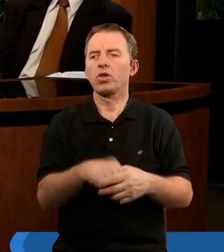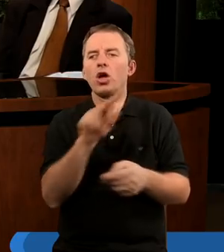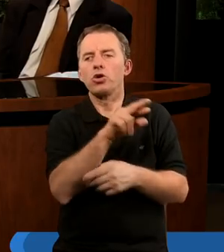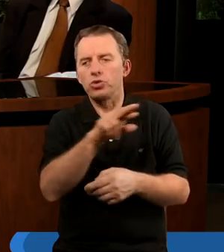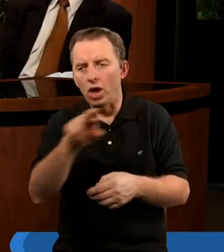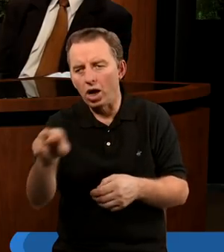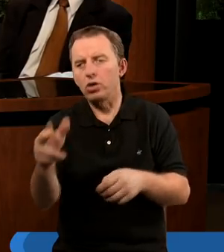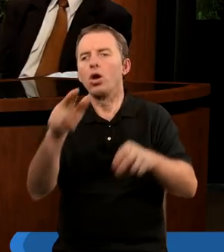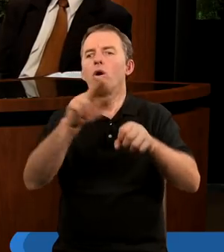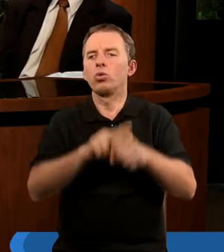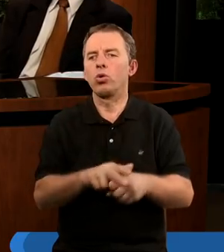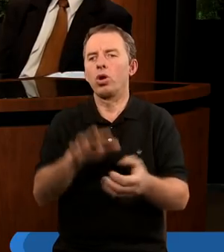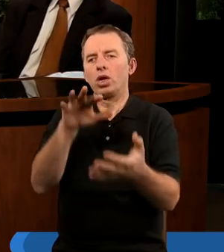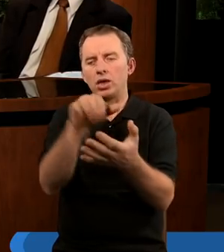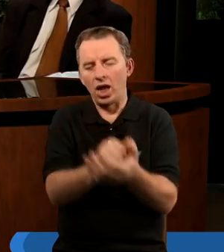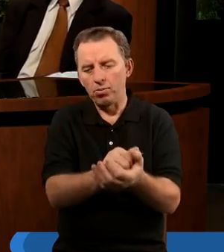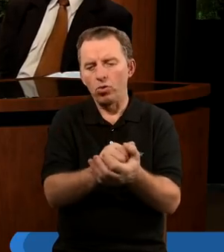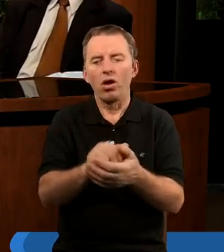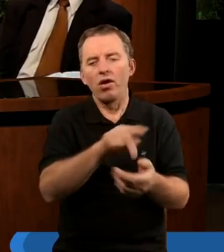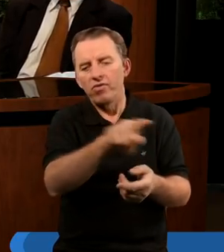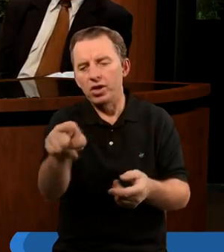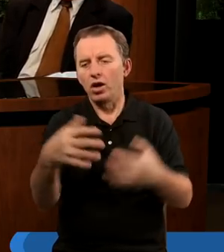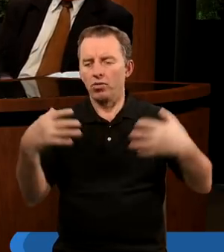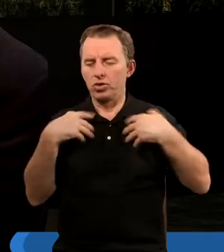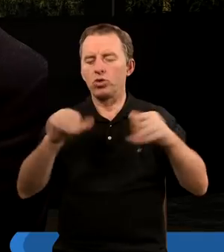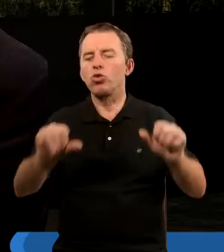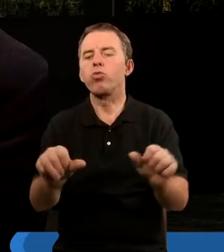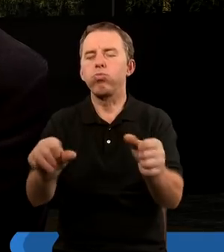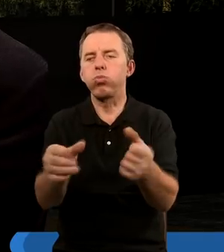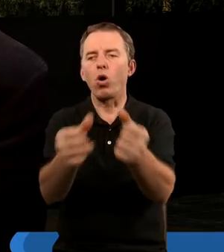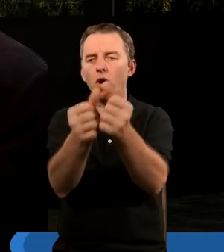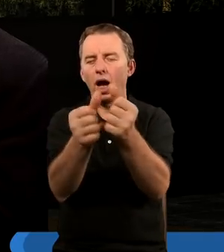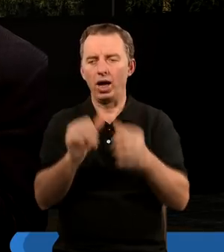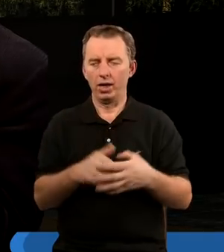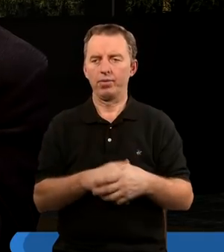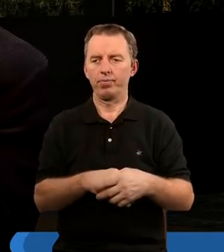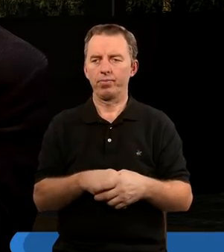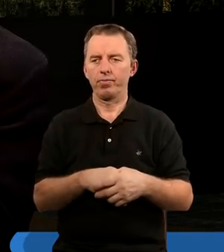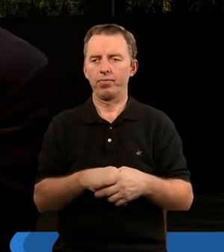rzeczom, które zajmują w ich miejscu Boga. Teraz mój wzrok